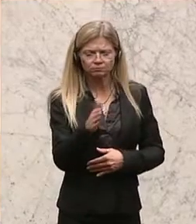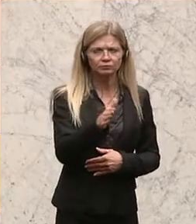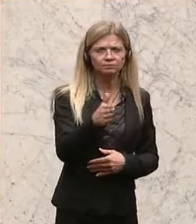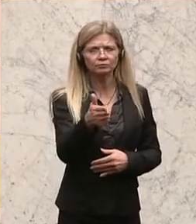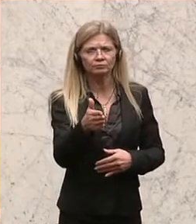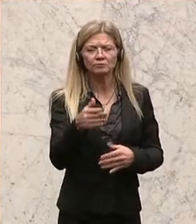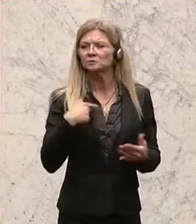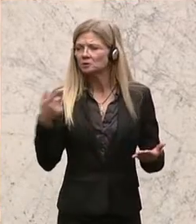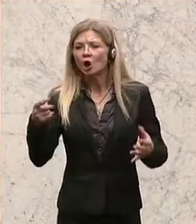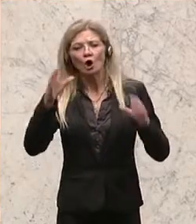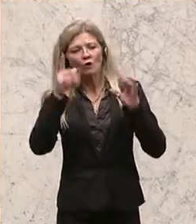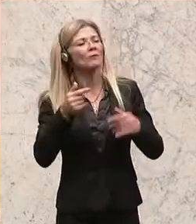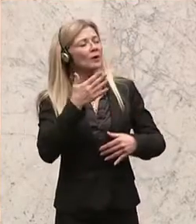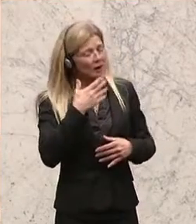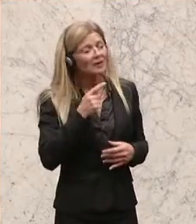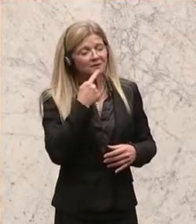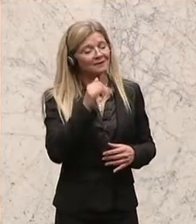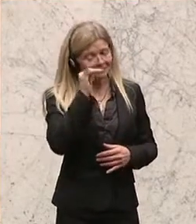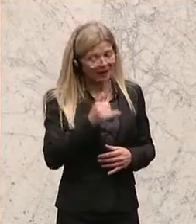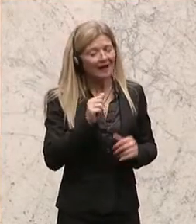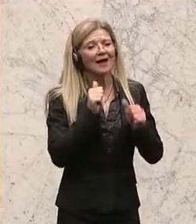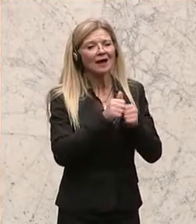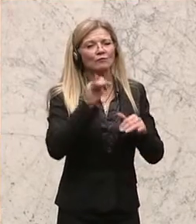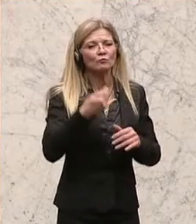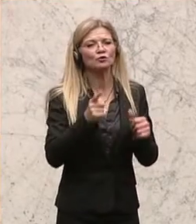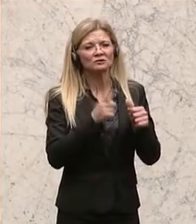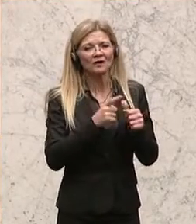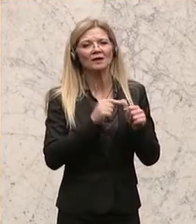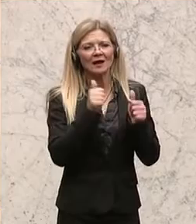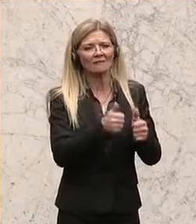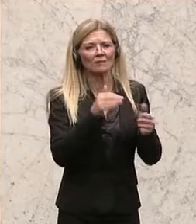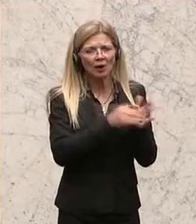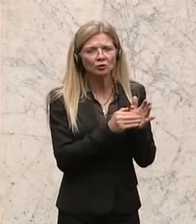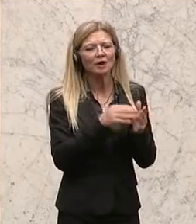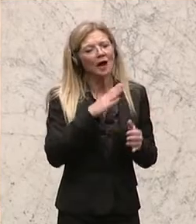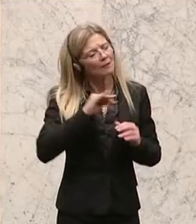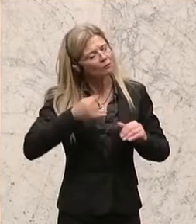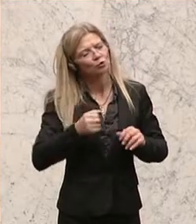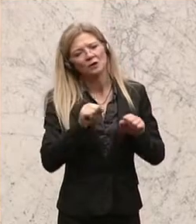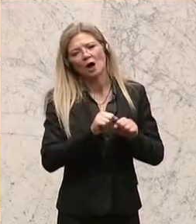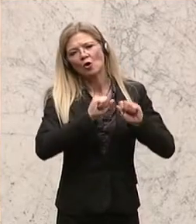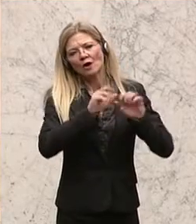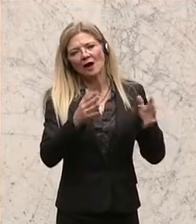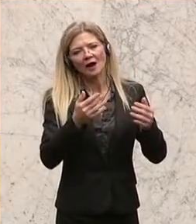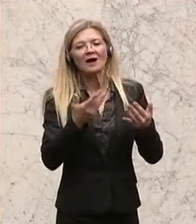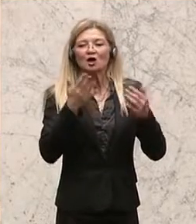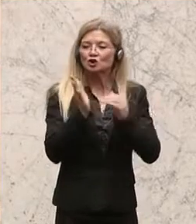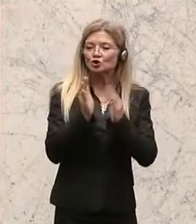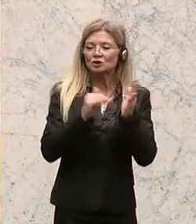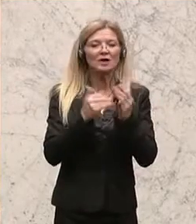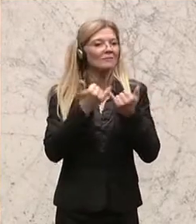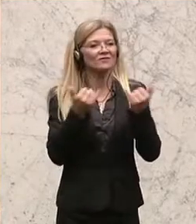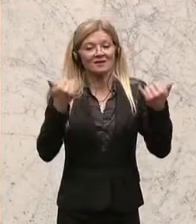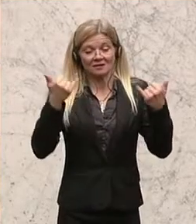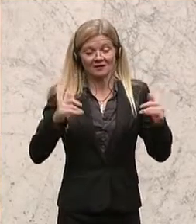es ist zu helfen, wo zu helfen ist. Aber eines muss auch klar sein. Das System, so wie es am Tisch liegt, ist außer